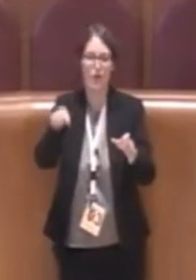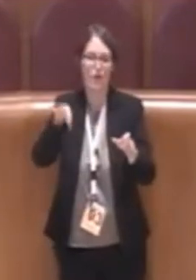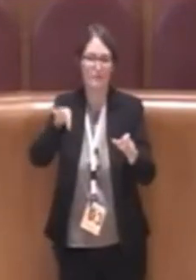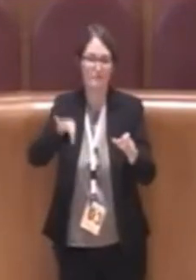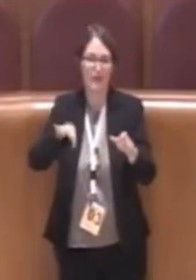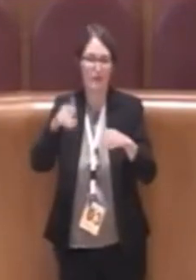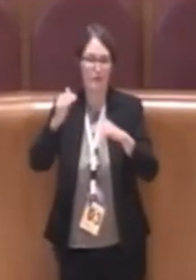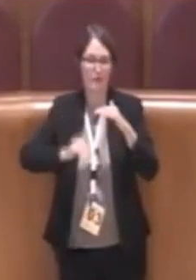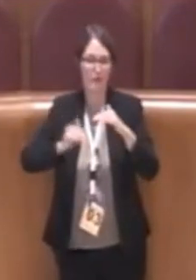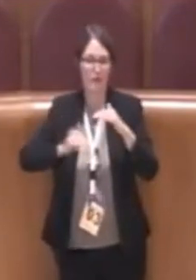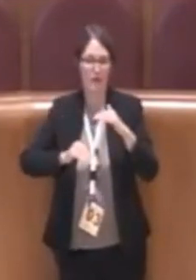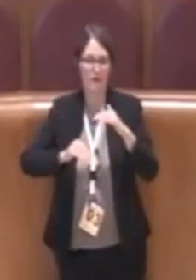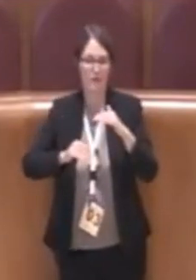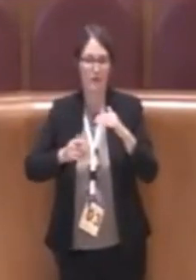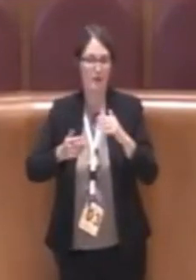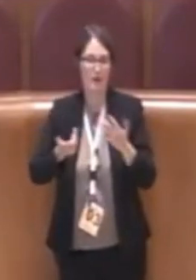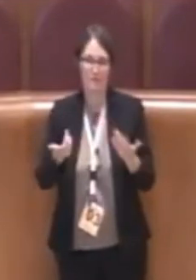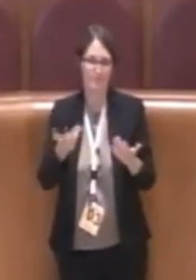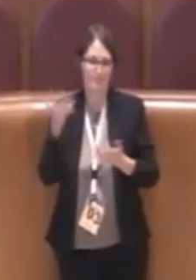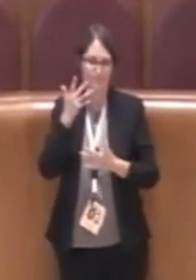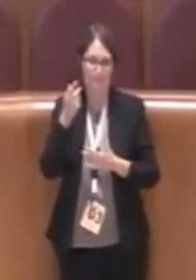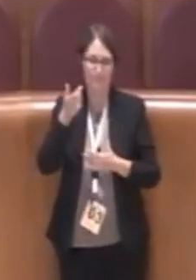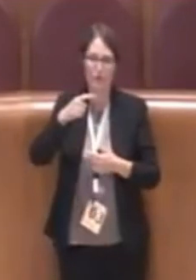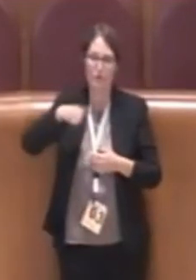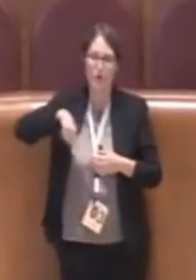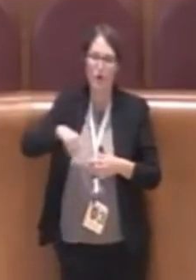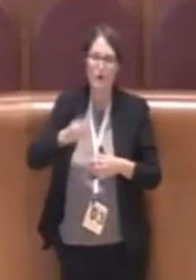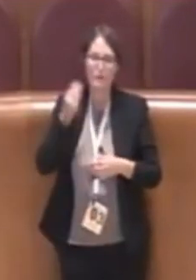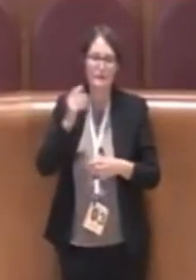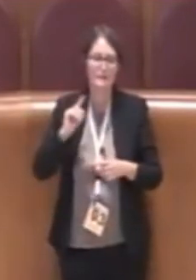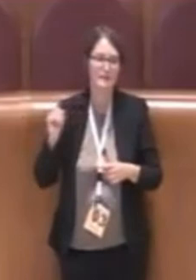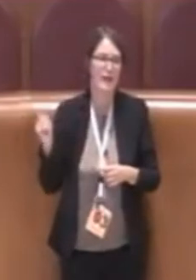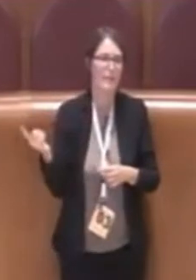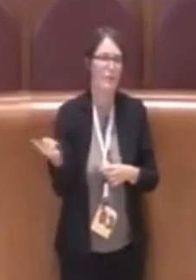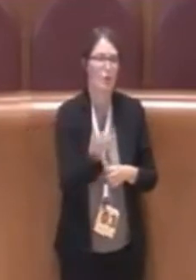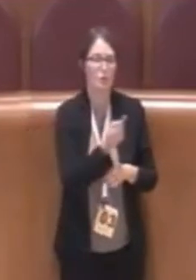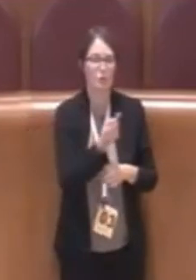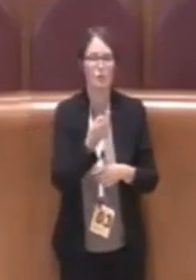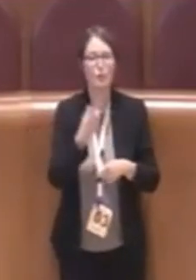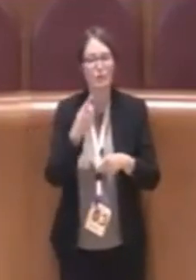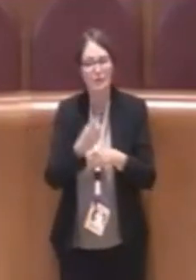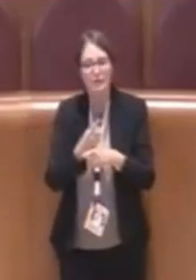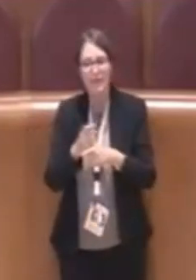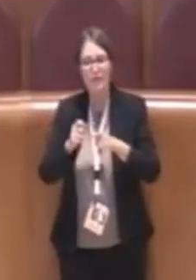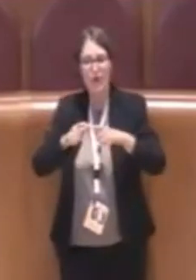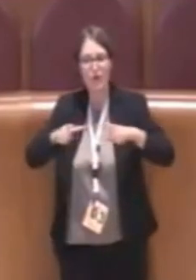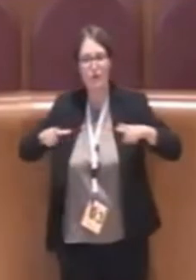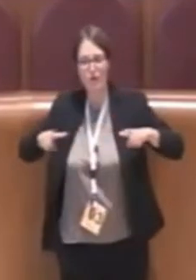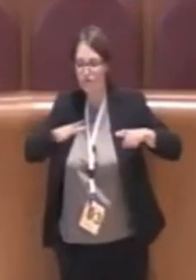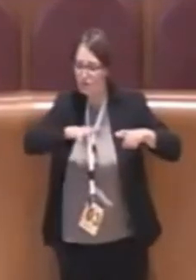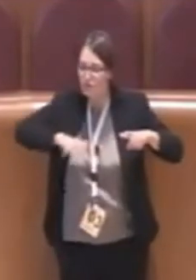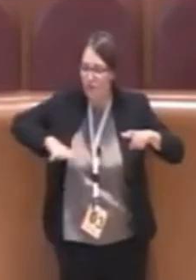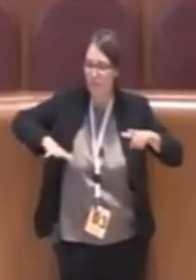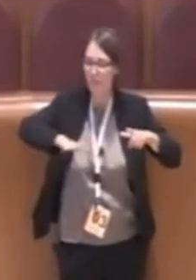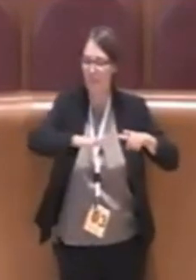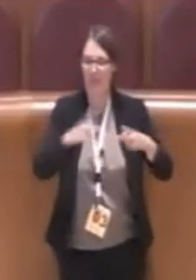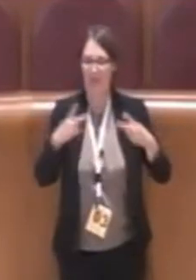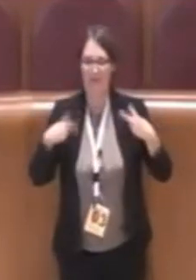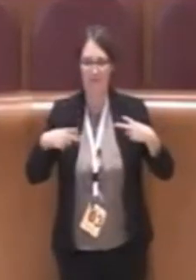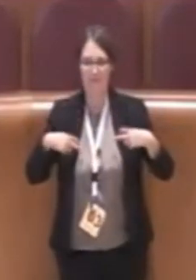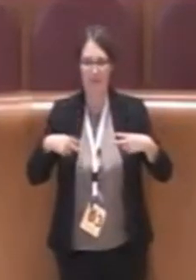perché noi riteniamo che tutti debbano vivere la città e questo sia un modo per determinare politicamente